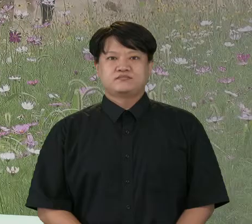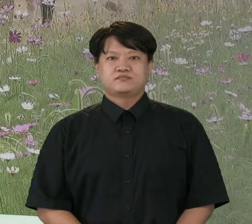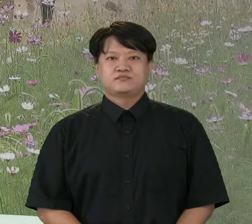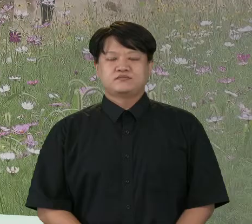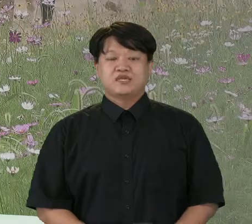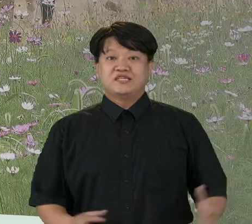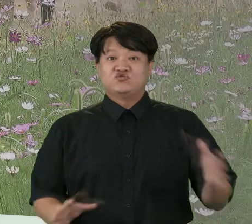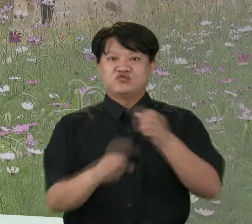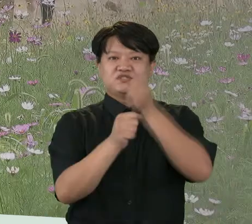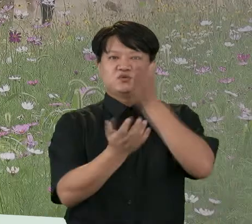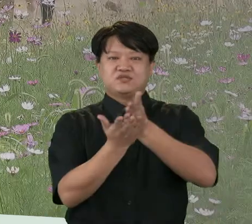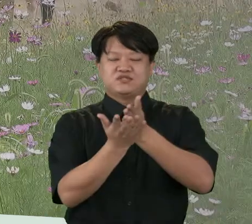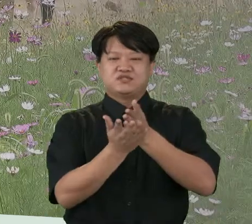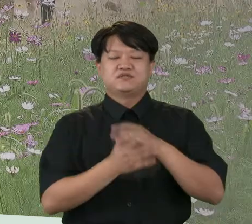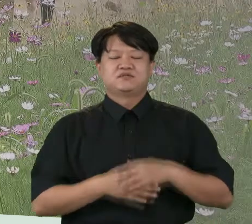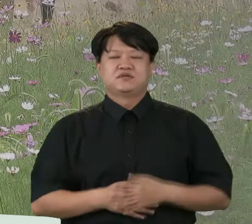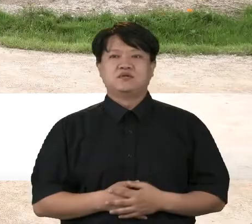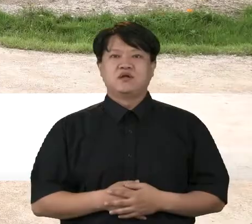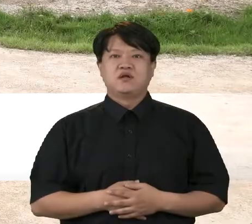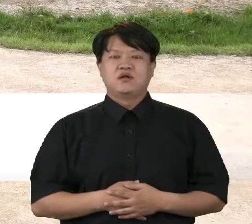간추린 소식입니다.